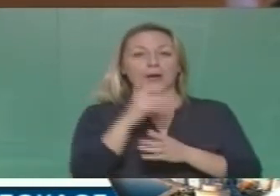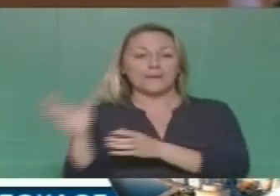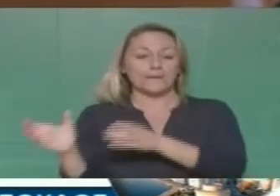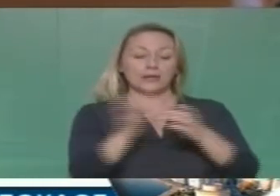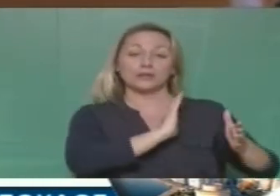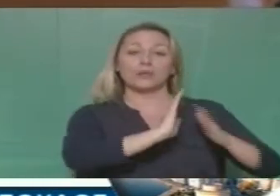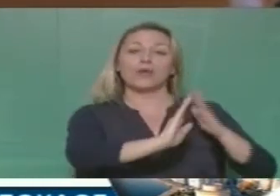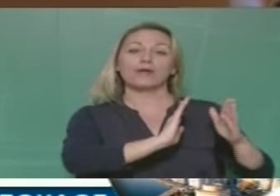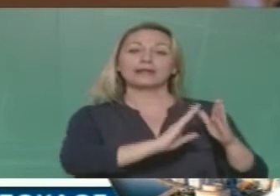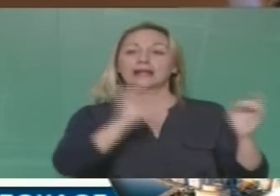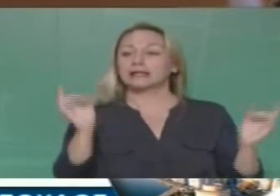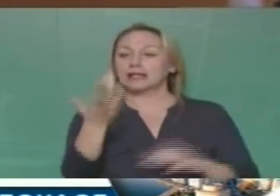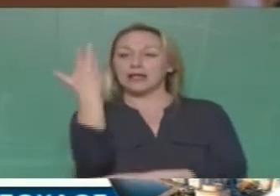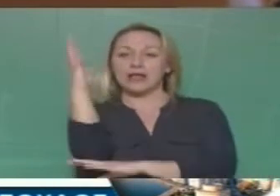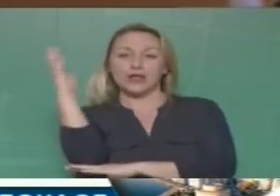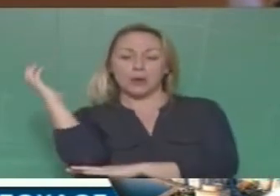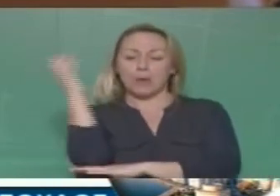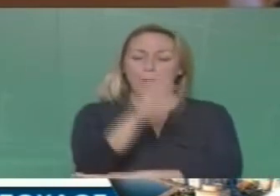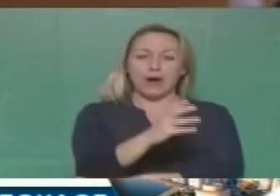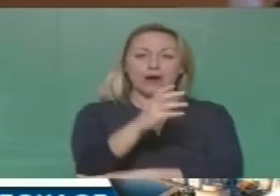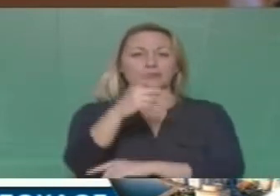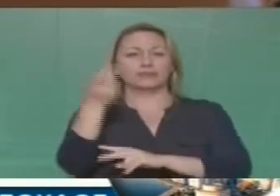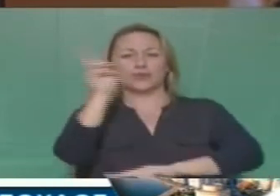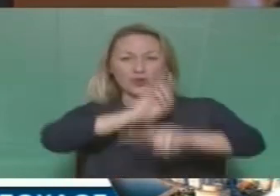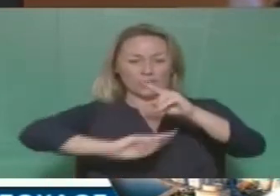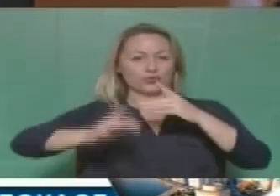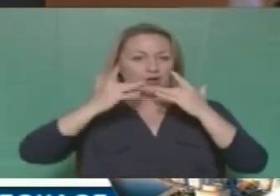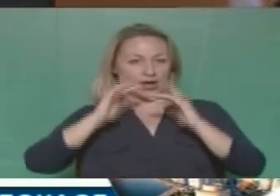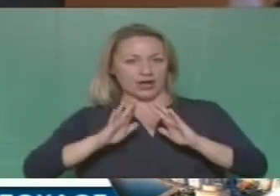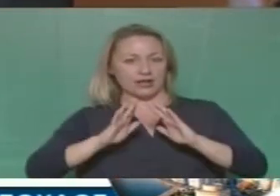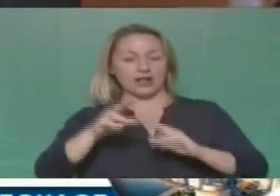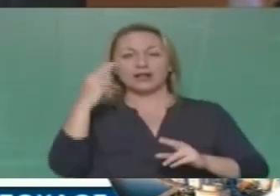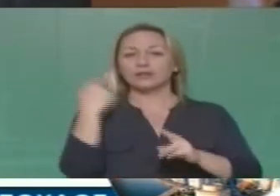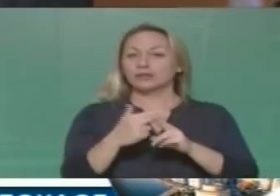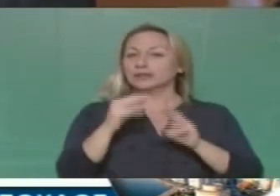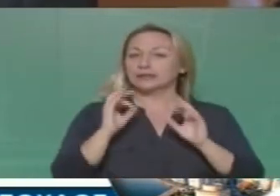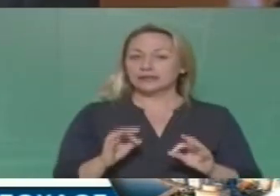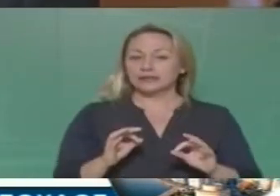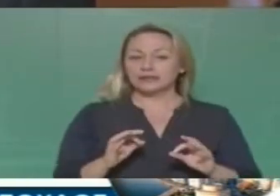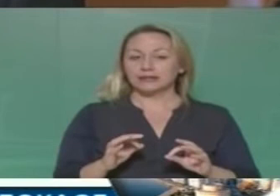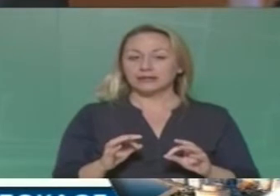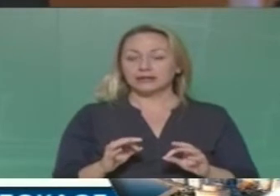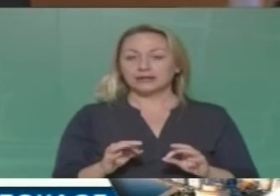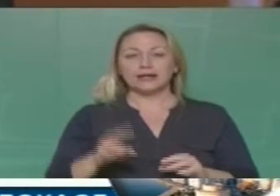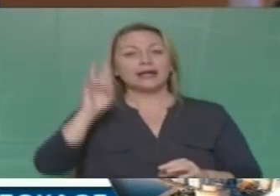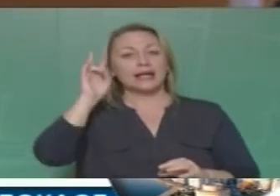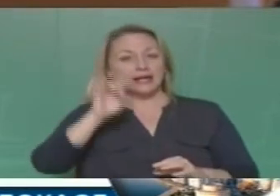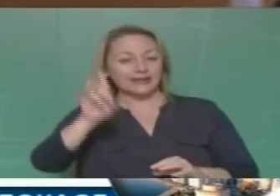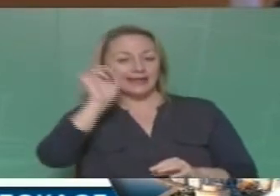τίποτα άλλο. Δεν είναι όμως μόνο αυτό το ζήτημα. Το κύριο ζήτημα είναι το εξής. Είδατε τα στοιχεία της γυναίκας.